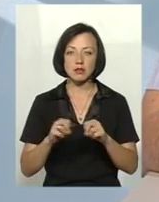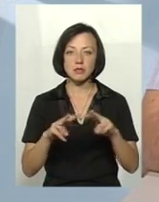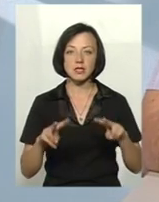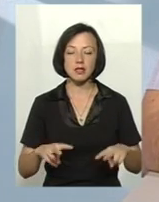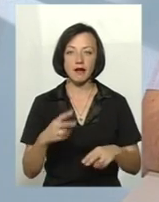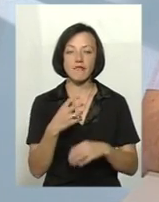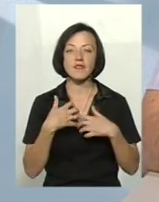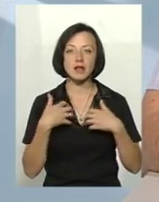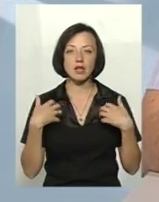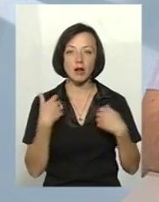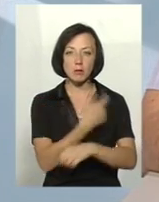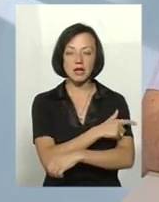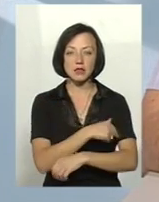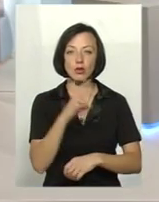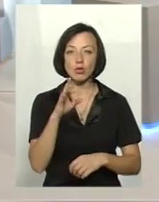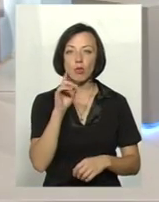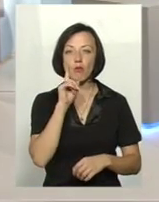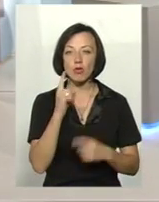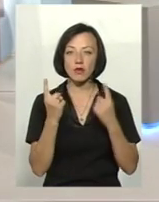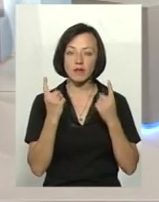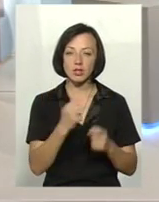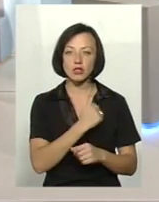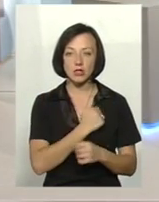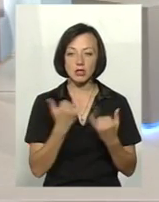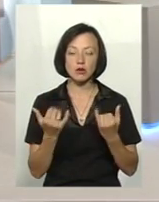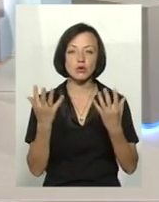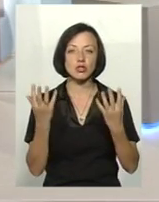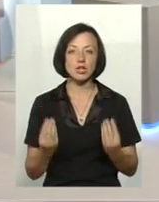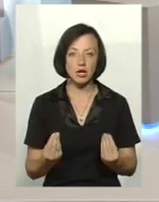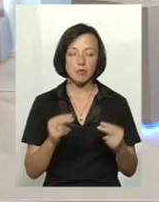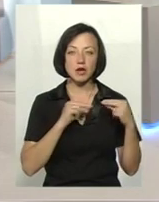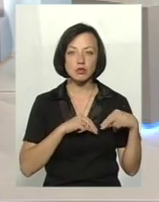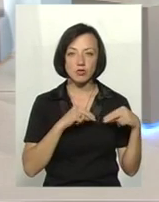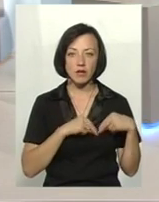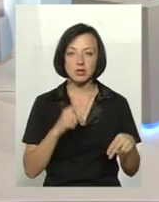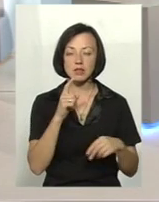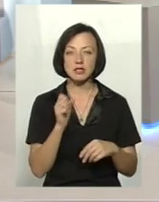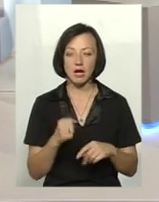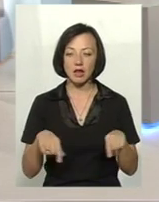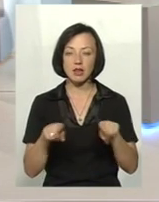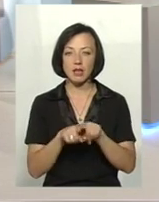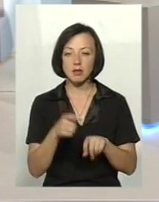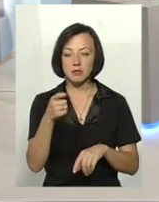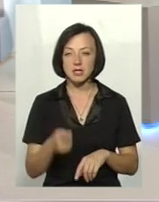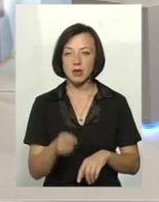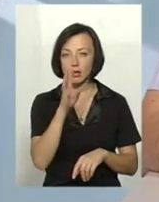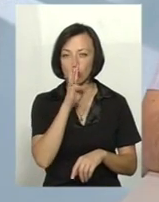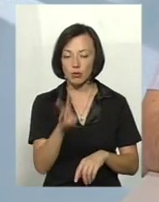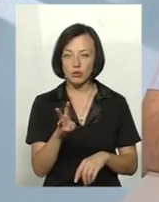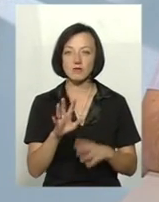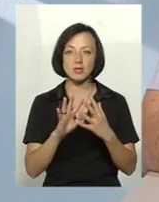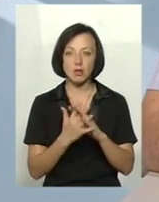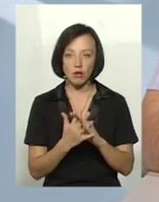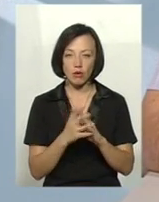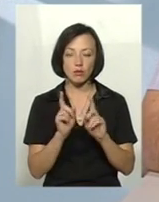ветеринарної медицини. Але молодь, на перевеликий жаль, на сьогоднішній день працювати за такі мізерні кошти у